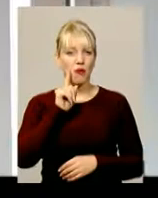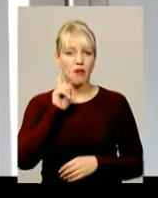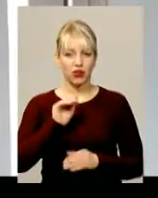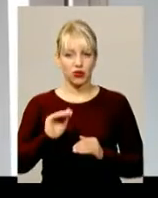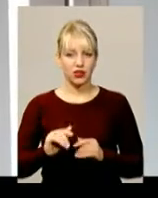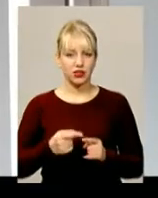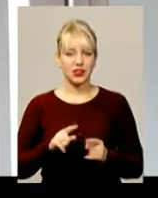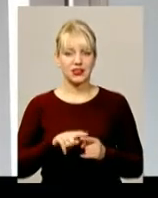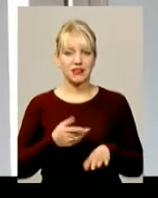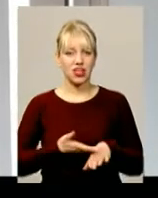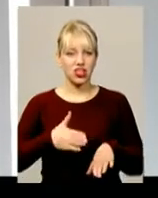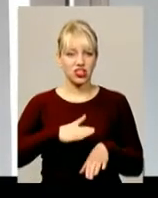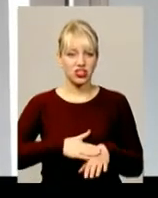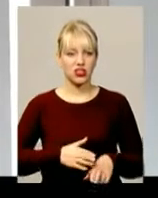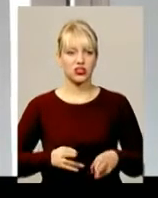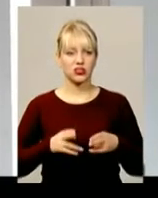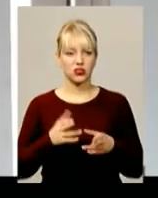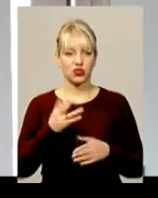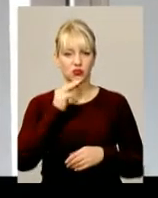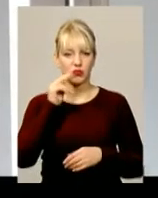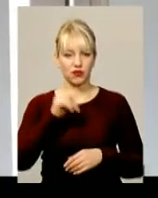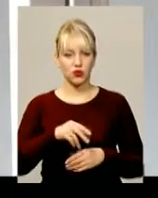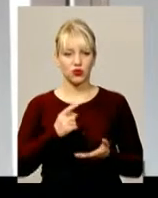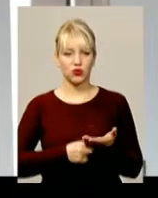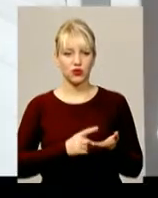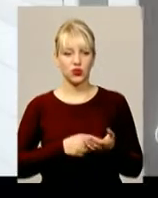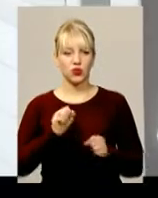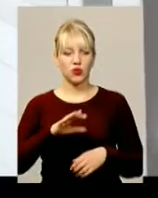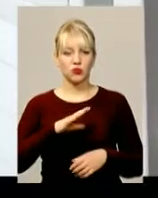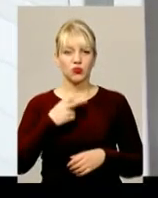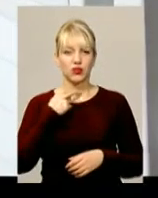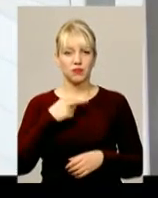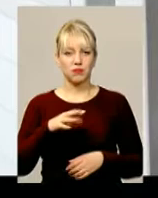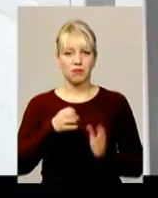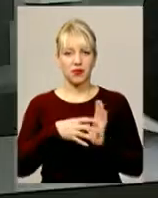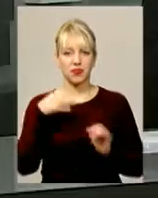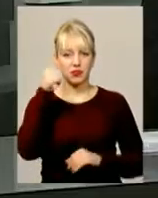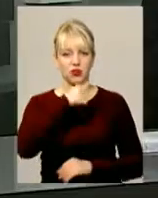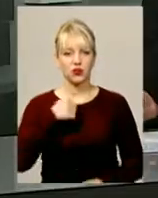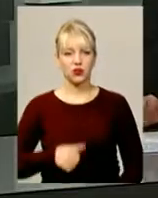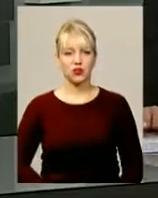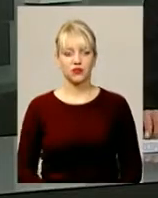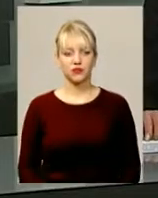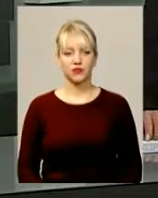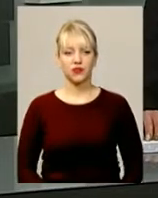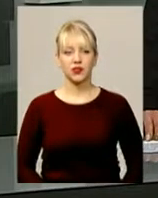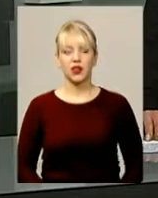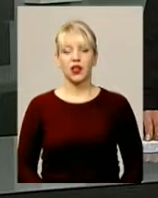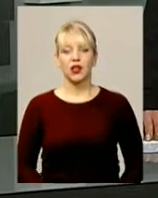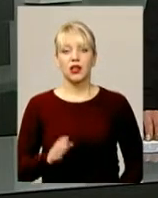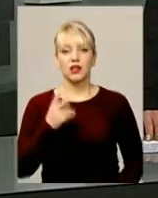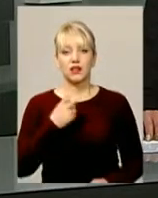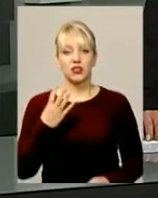злочин, якщо провину жінки доведуть, їй загрожує до 15 років позбавлення волі. 24-річний житель